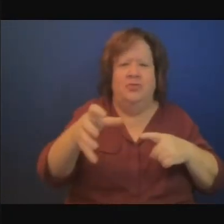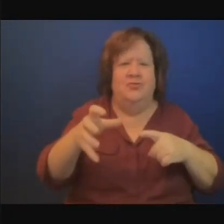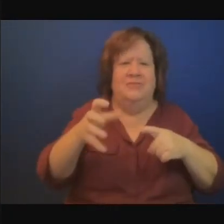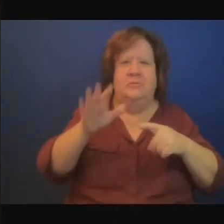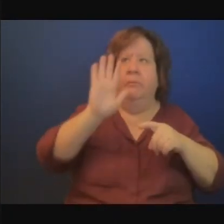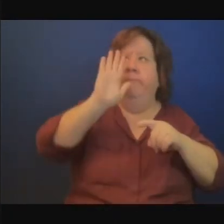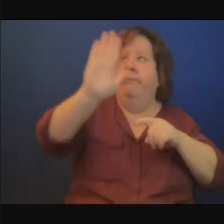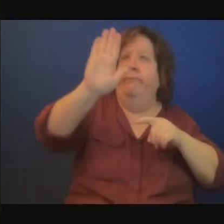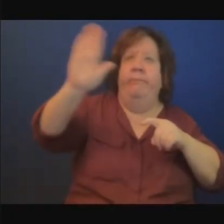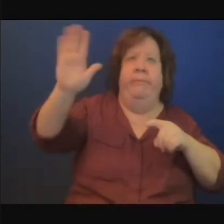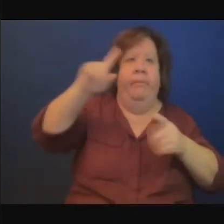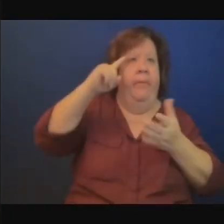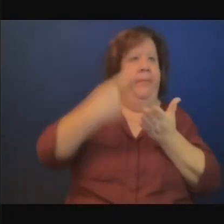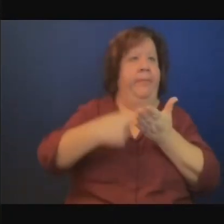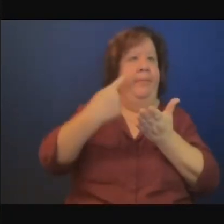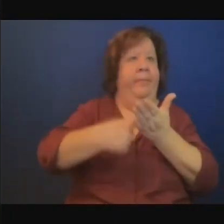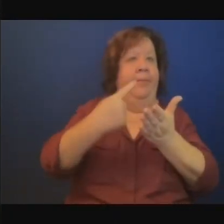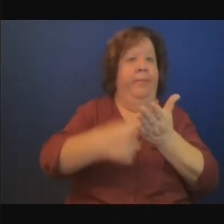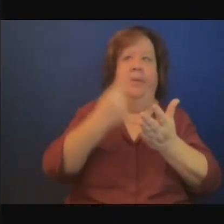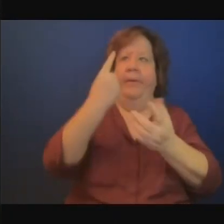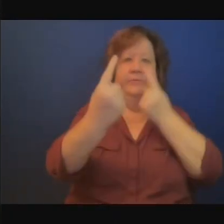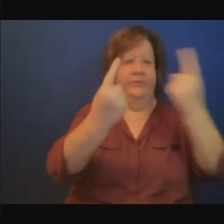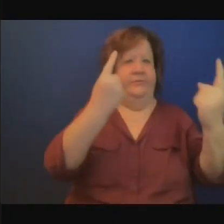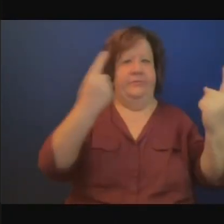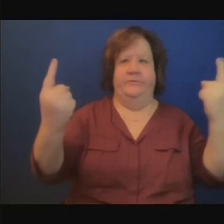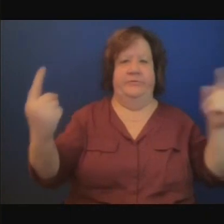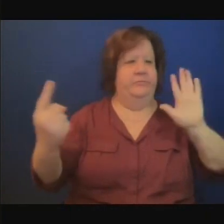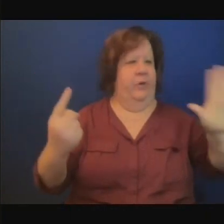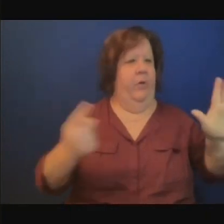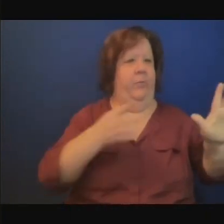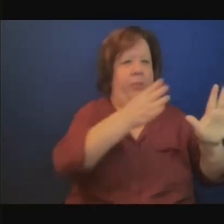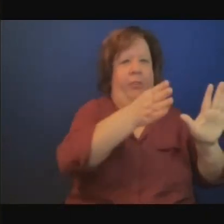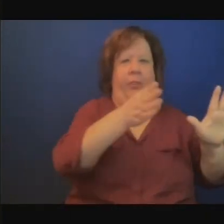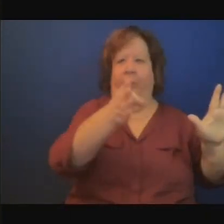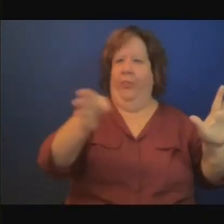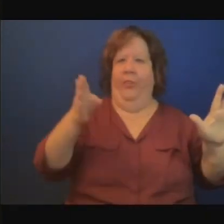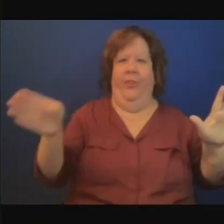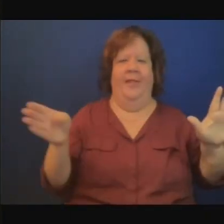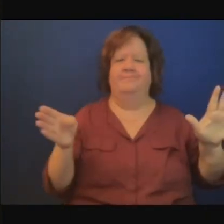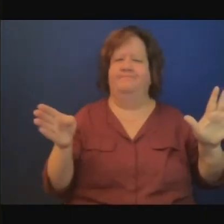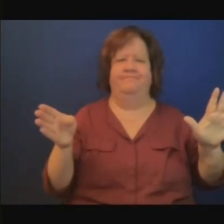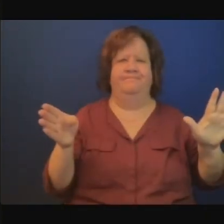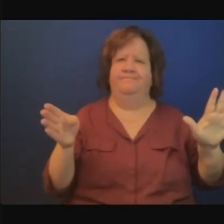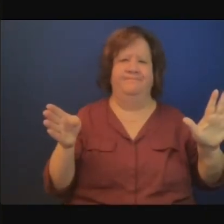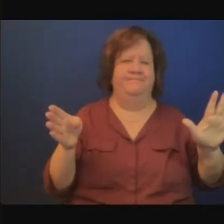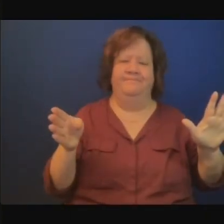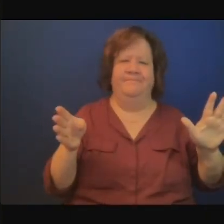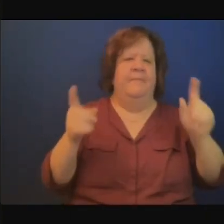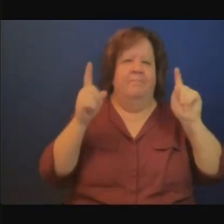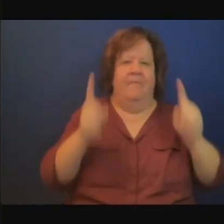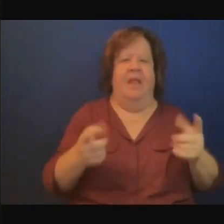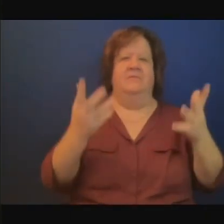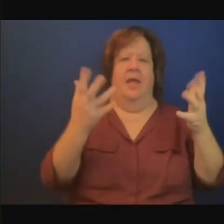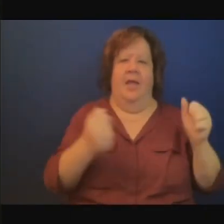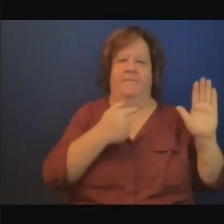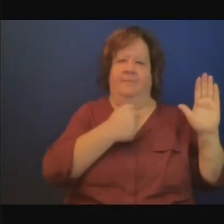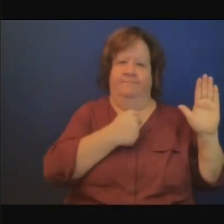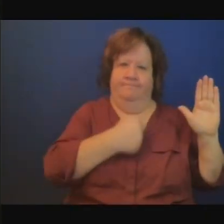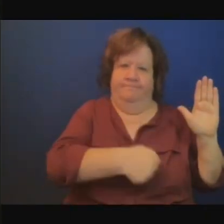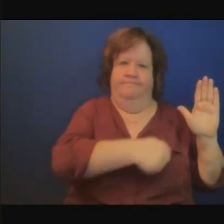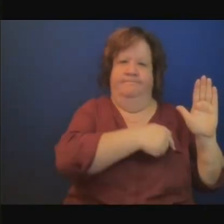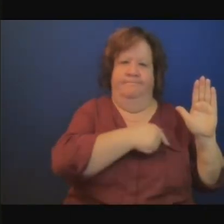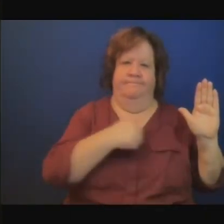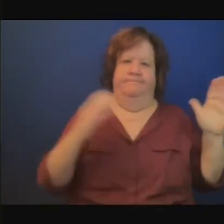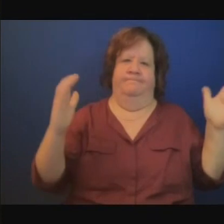il y a des pays qui s'engagent au niveau de leur politique et là ça fonctionne lorsque ça n'existe pas c'est plus difficile je m